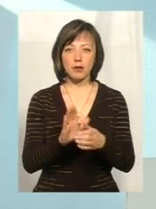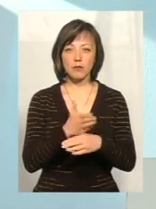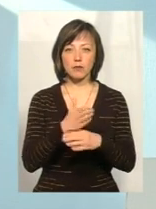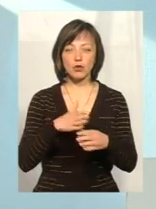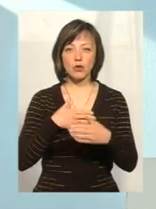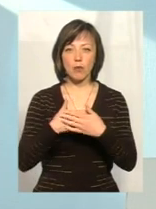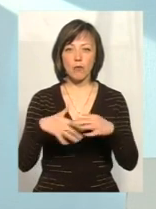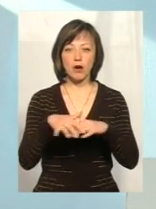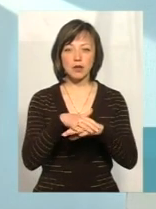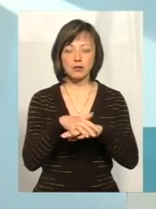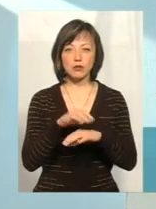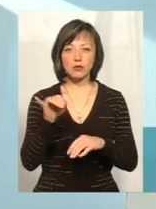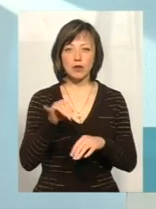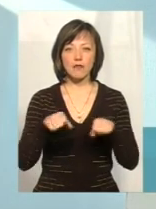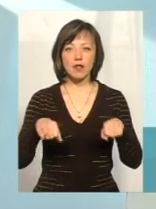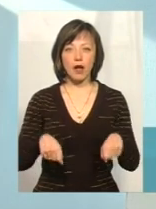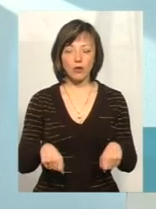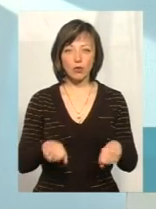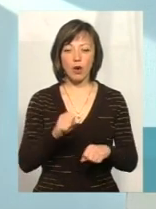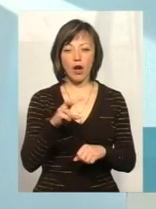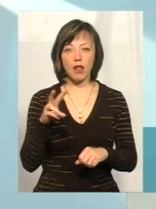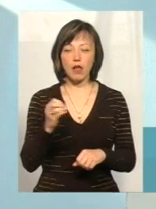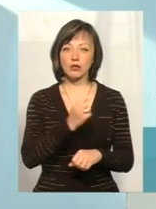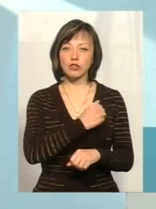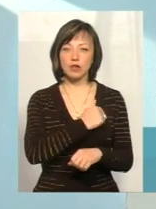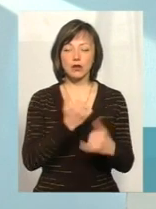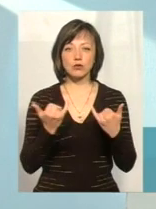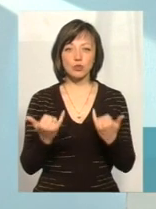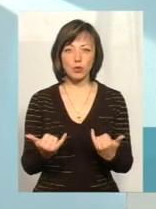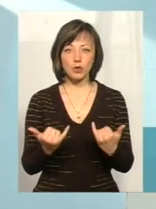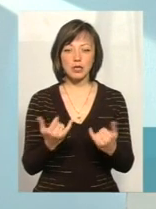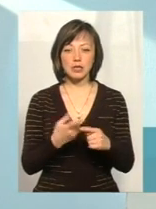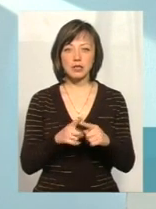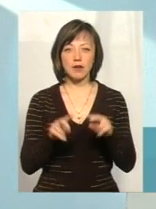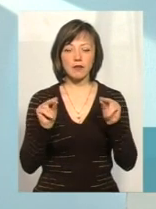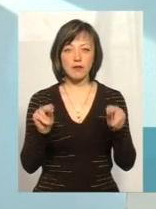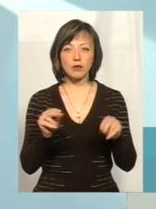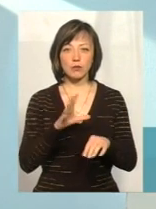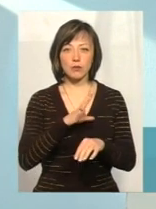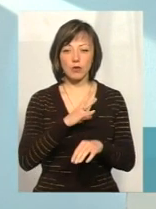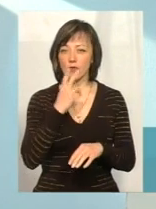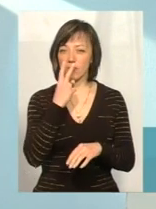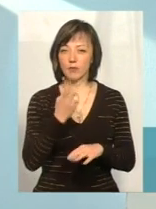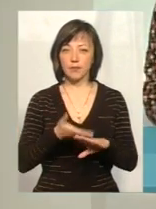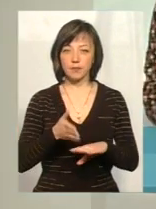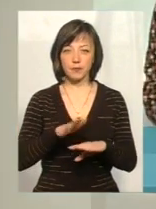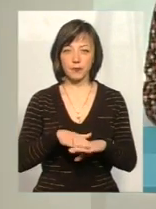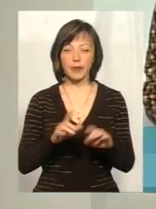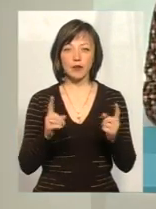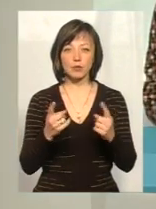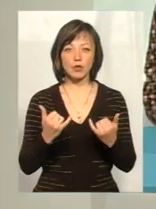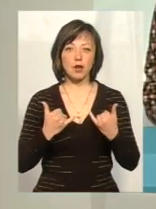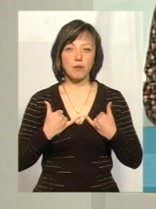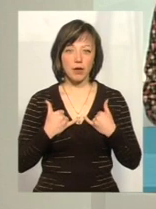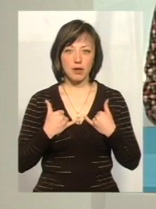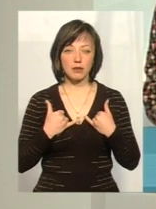громадськістю і владою. Але, на жаль, сьогодні це відверто було на це важко дивитися, тому що для